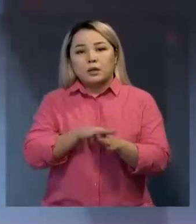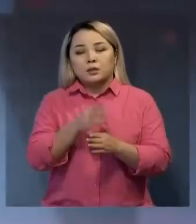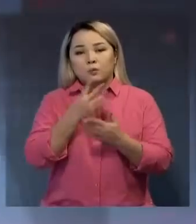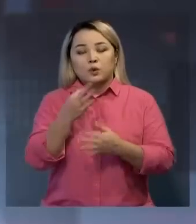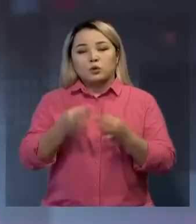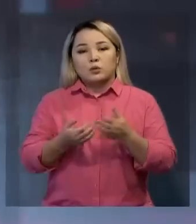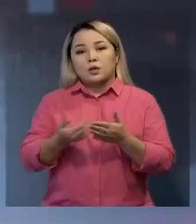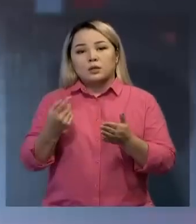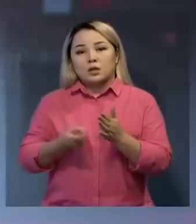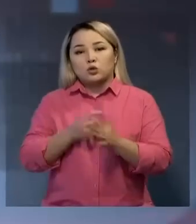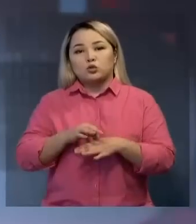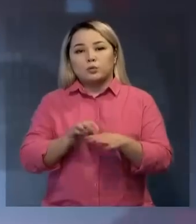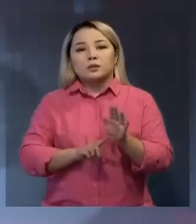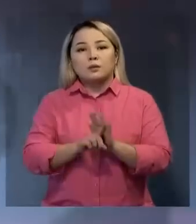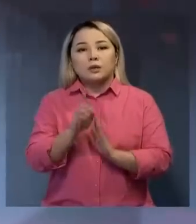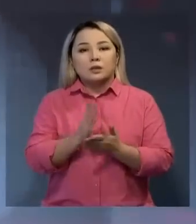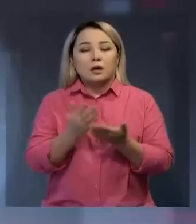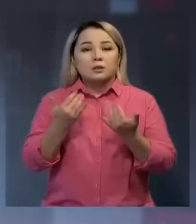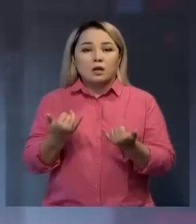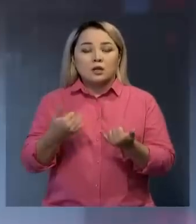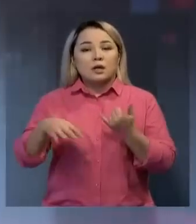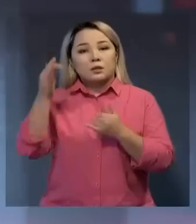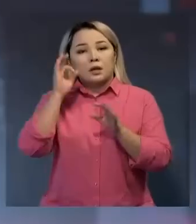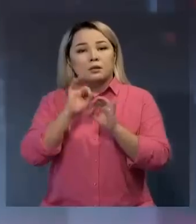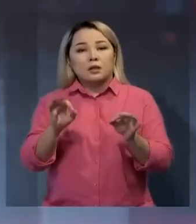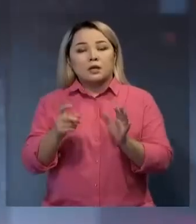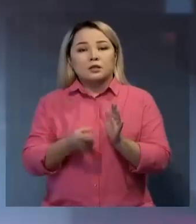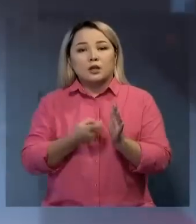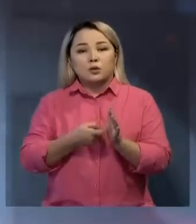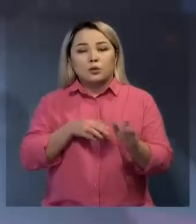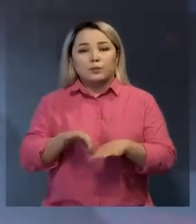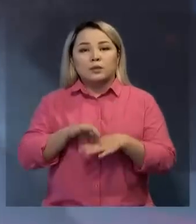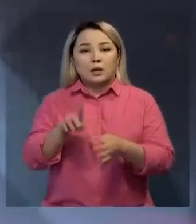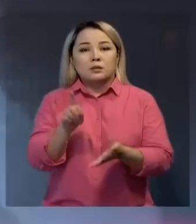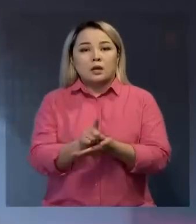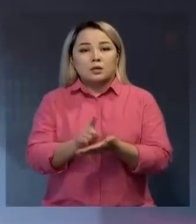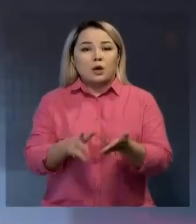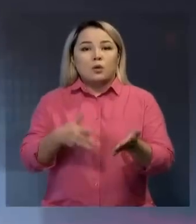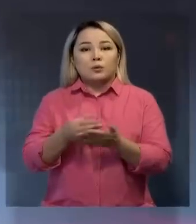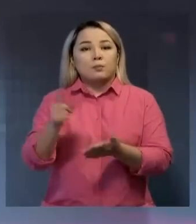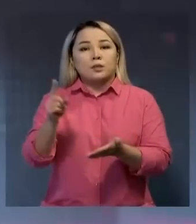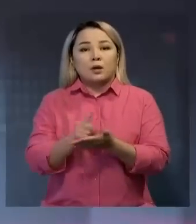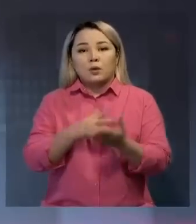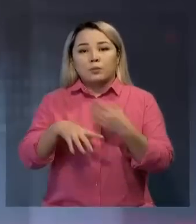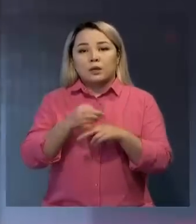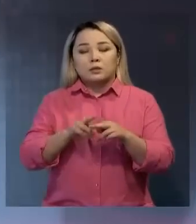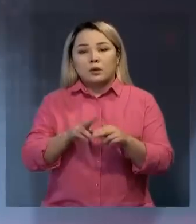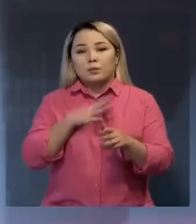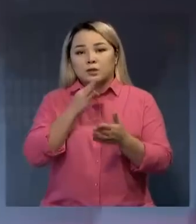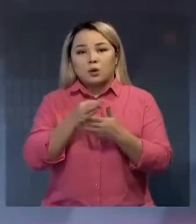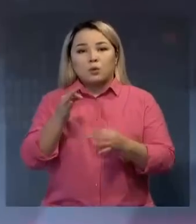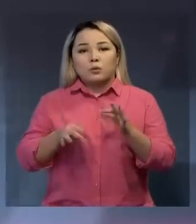сотқа дейінгі тергеу жұмысын жалға астырып жатыр. Еске сала кетсек, тергеу амалдары салық түліумен өзгеде міндетті милерді жалтару,